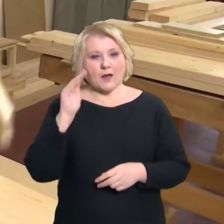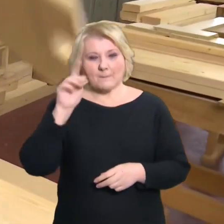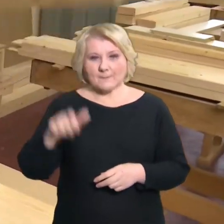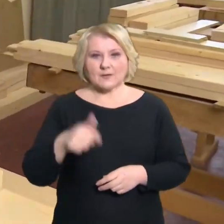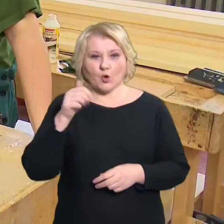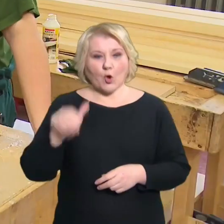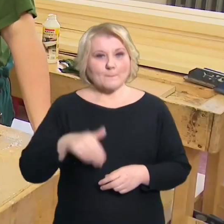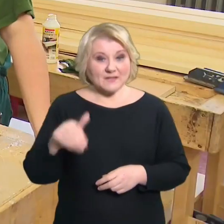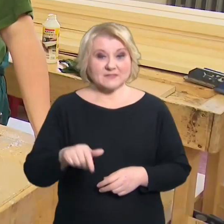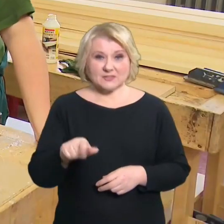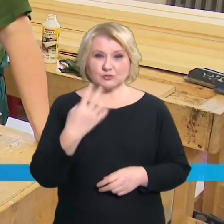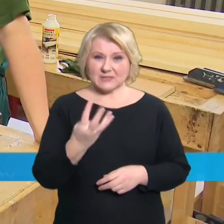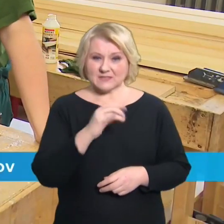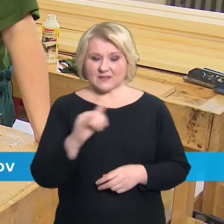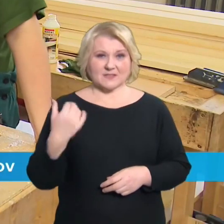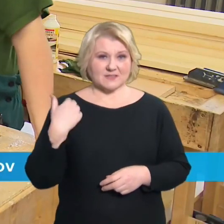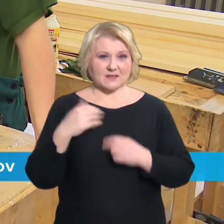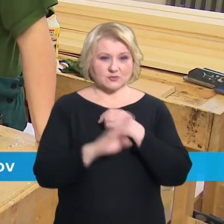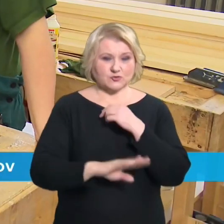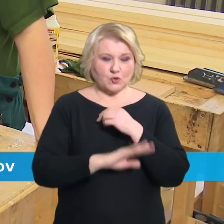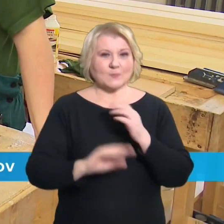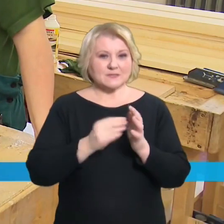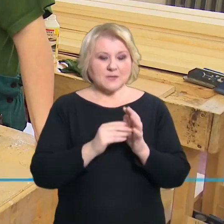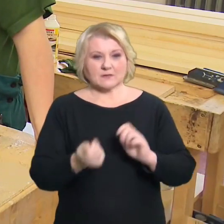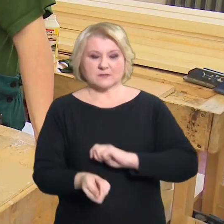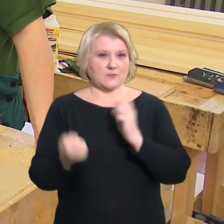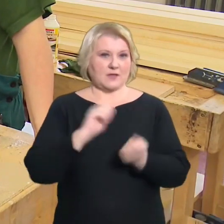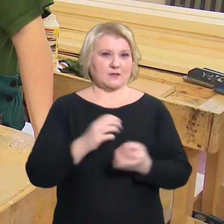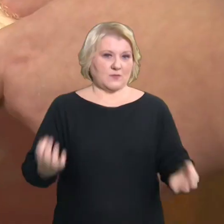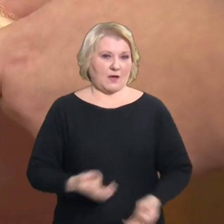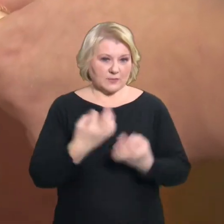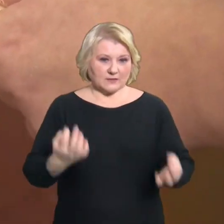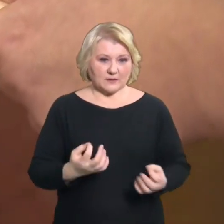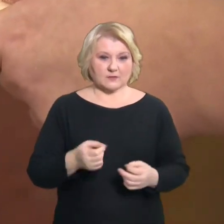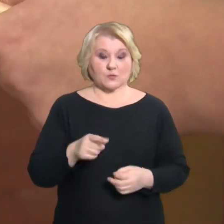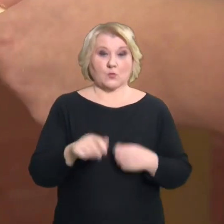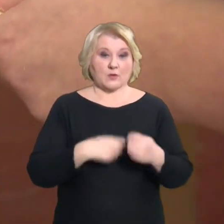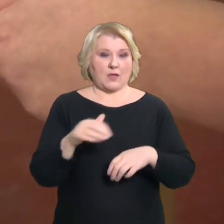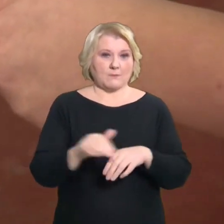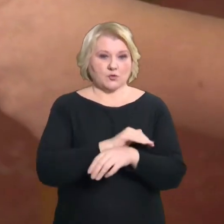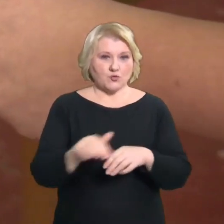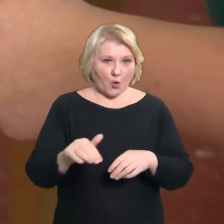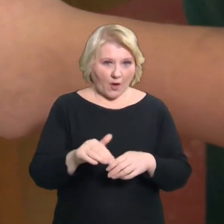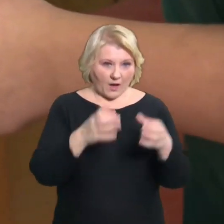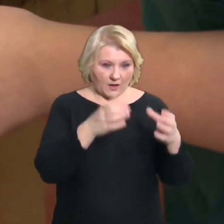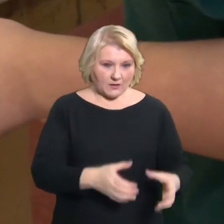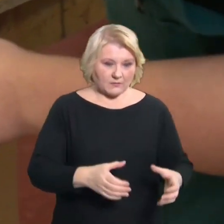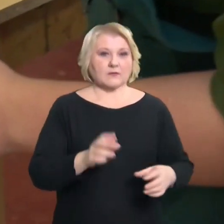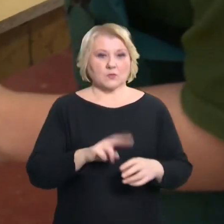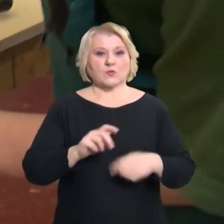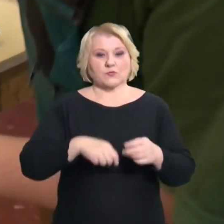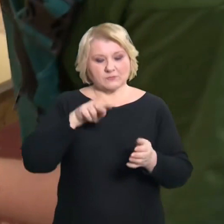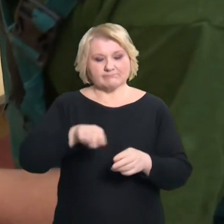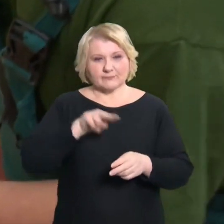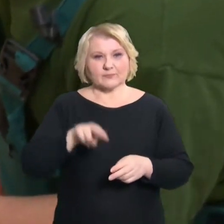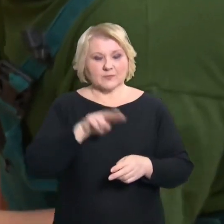kusnábytku. Slepili jsme tohle, z toho bude noha a pak jsme rašplovali vitejčep a to jsme zaoblovali,